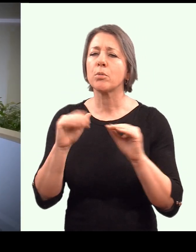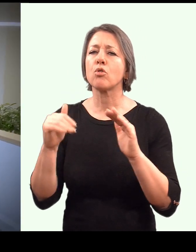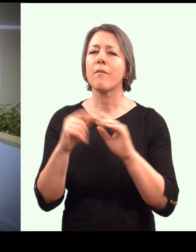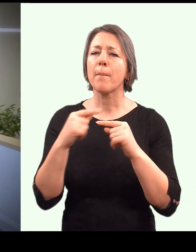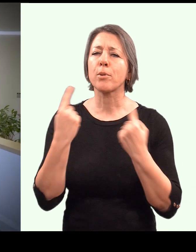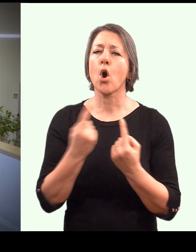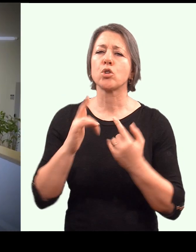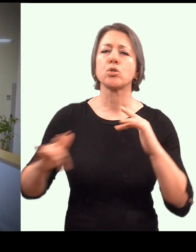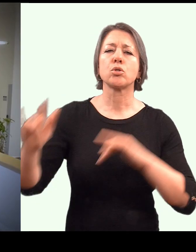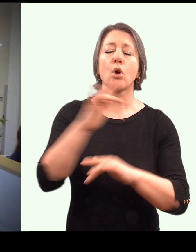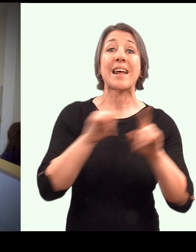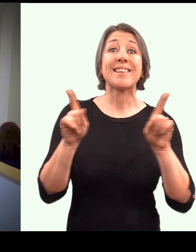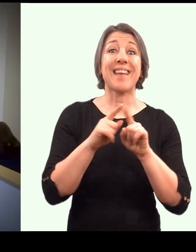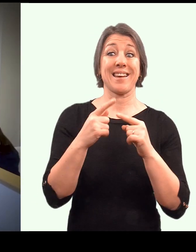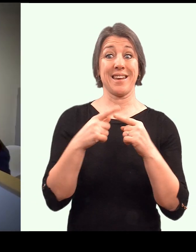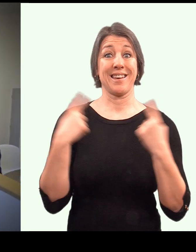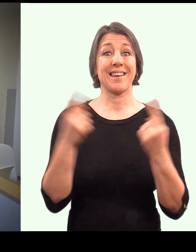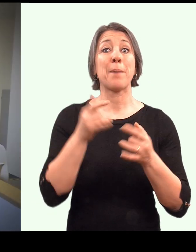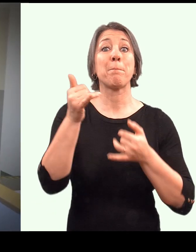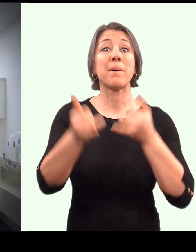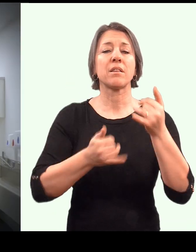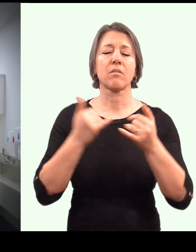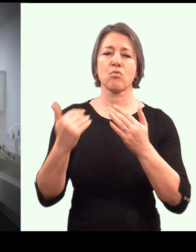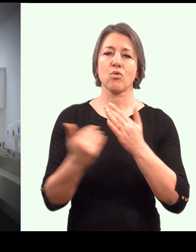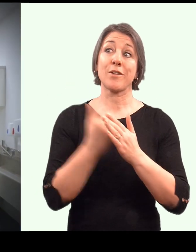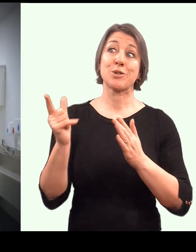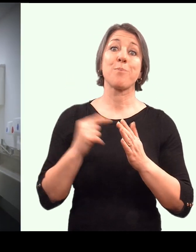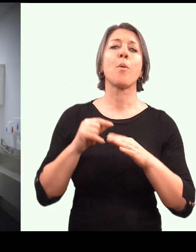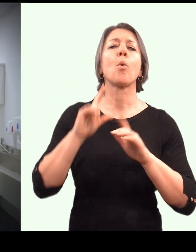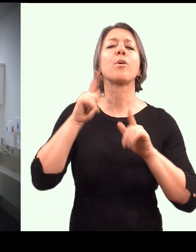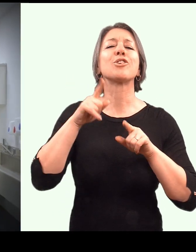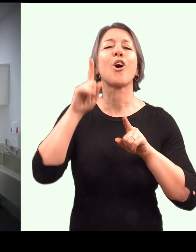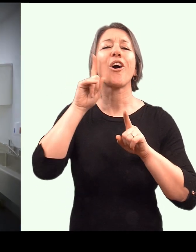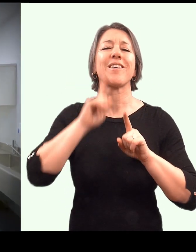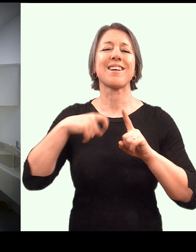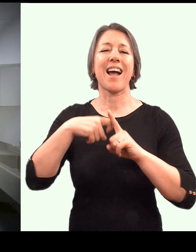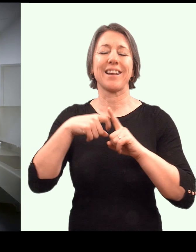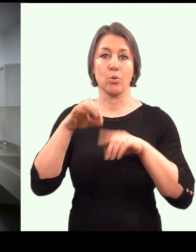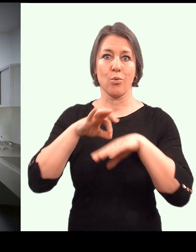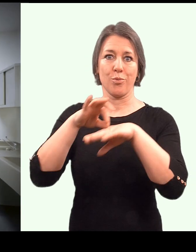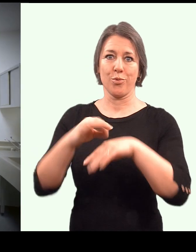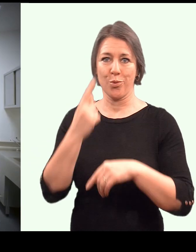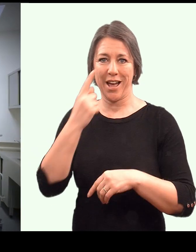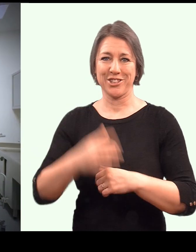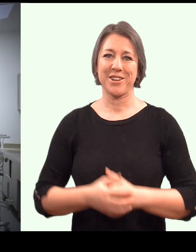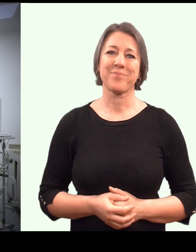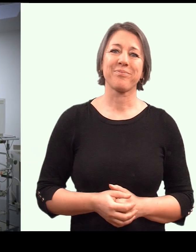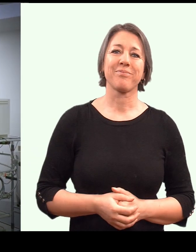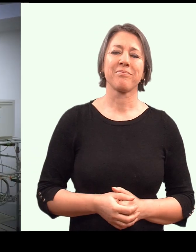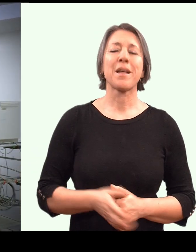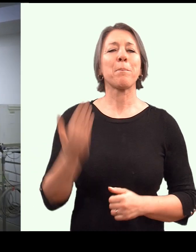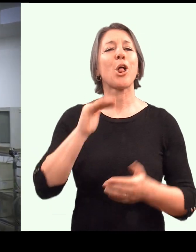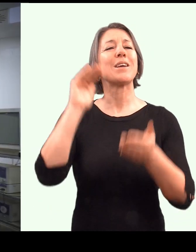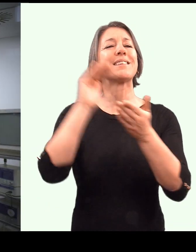tam nás teď zavede pan profesor Kachlík, tak jdeme za ním. Dobrý den, pane profesore. Dobrý den. Řekl, že nás vezmete na pitevnu a já teda